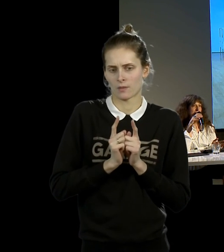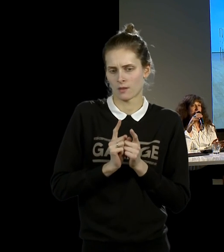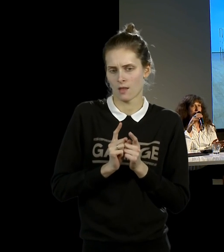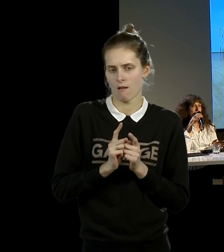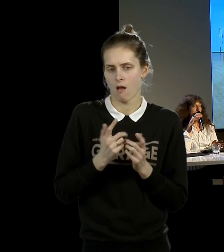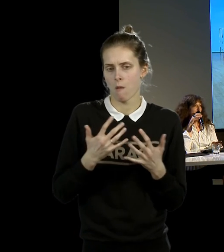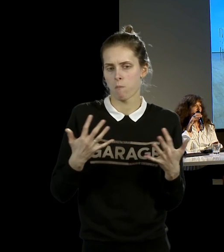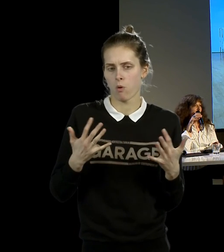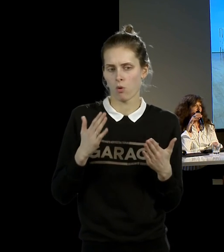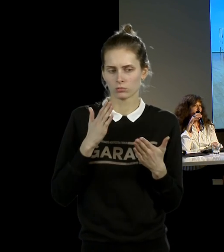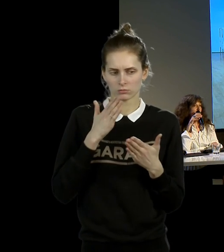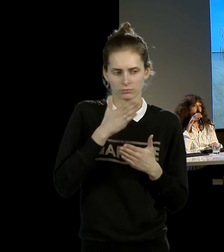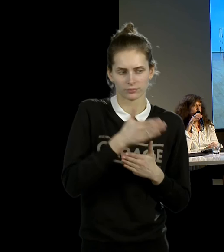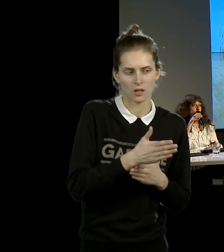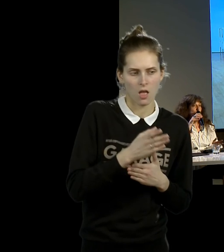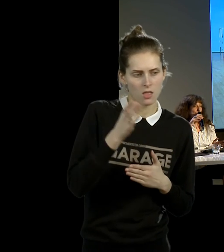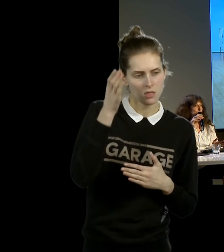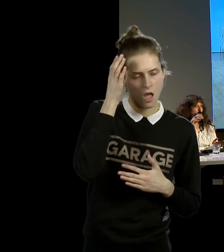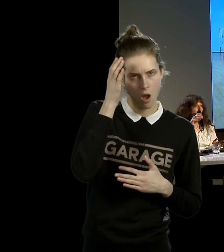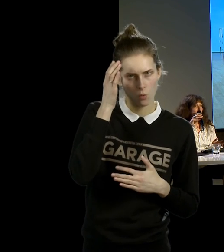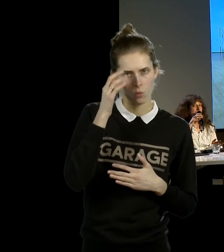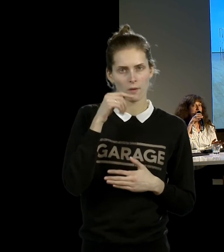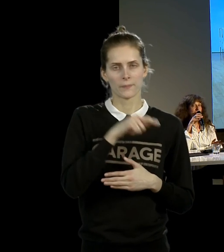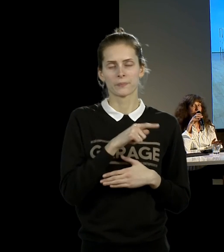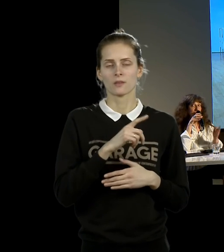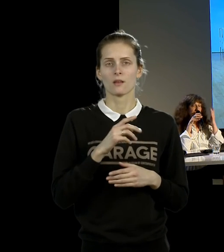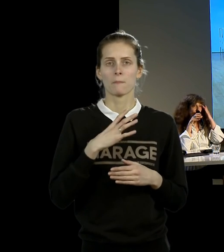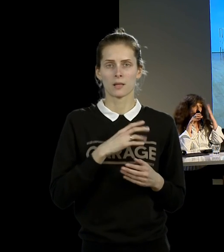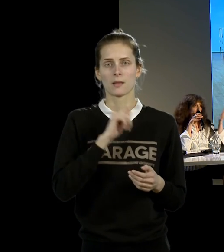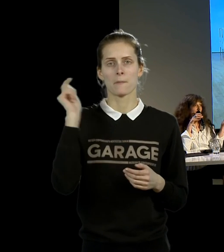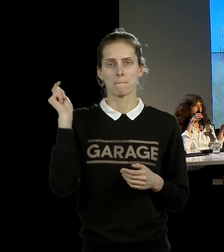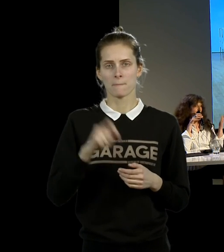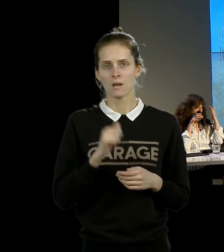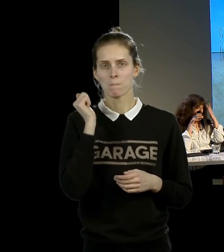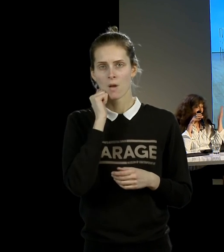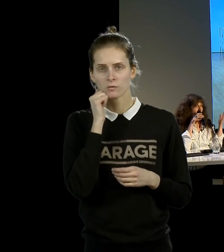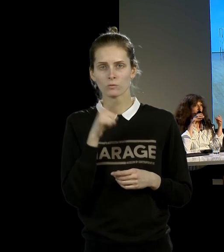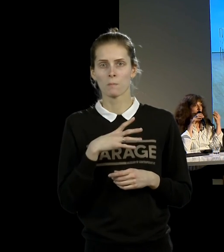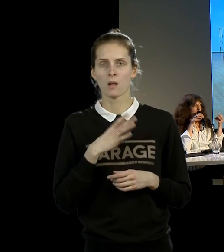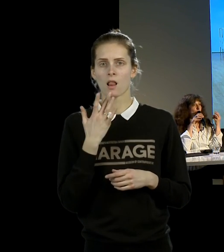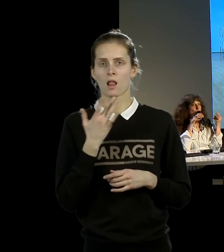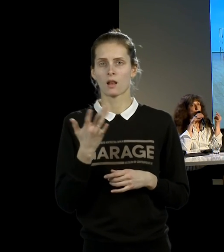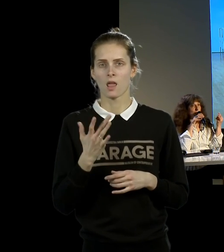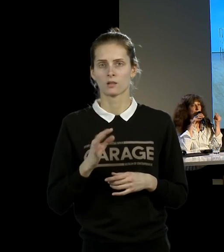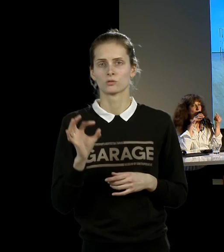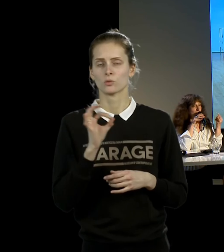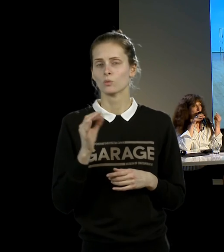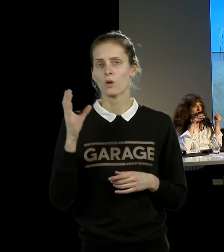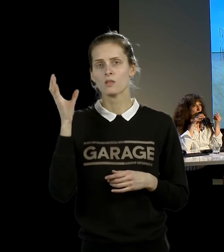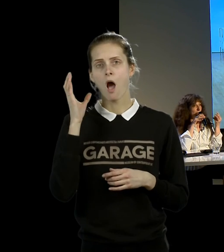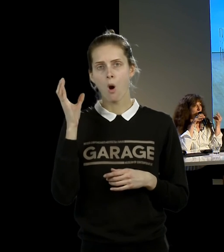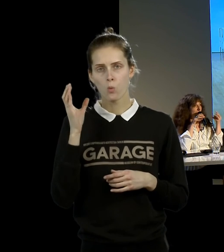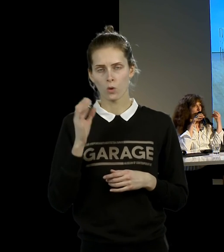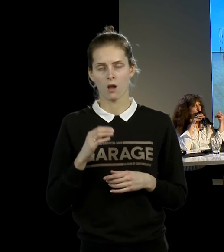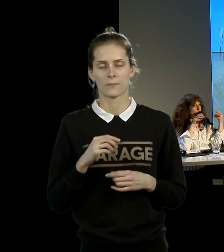про это, что она пытается исследовать с помощью ученых, исследующих мозговые процессы, понять, что же происходит